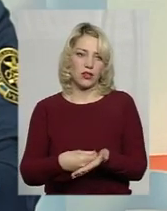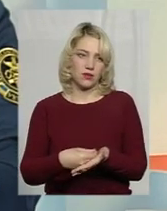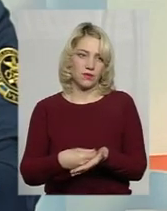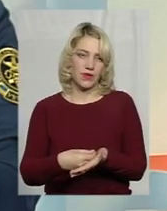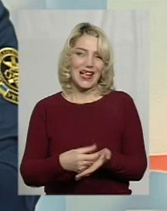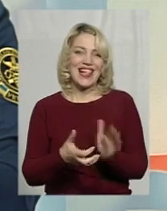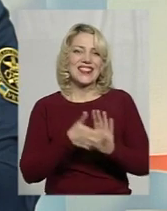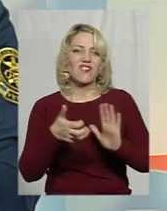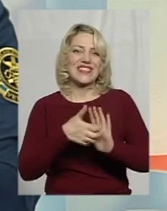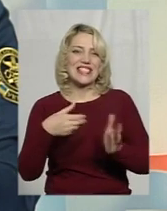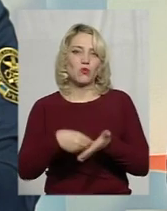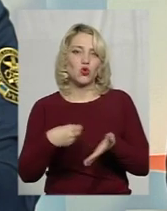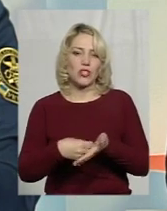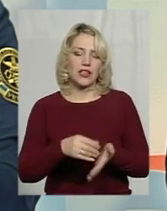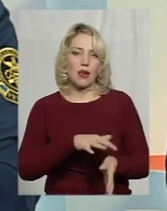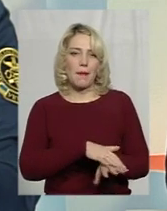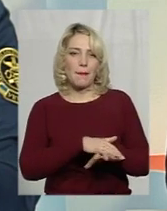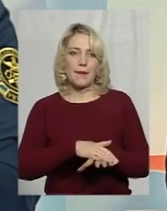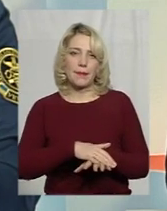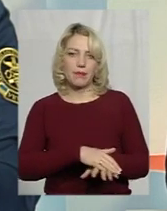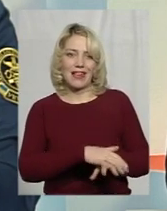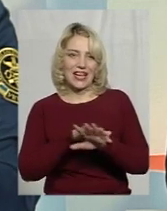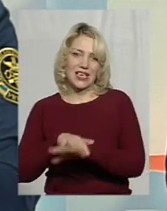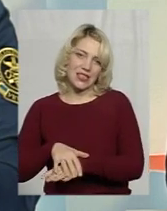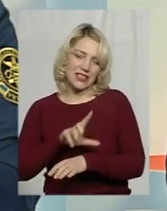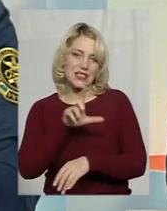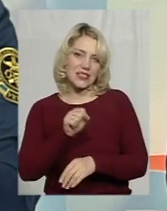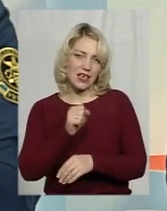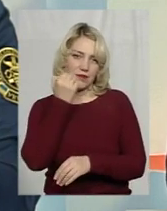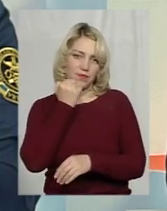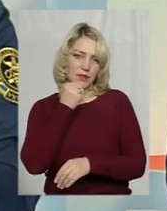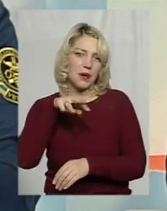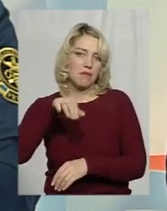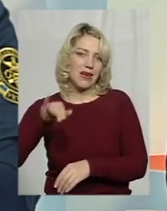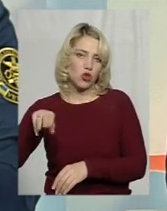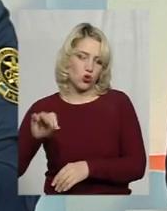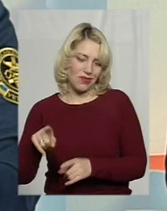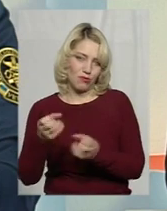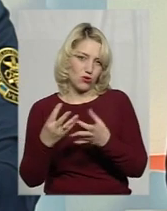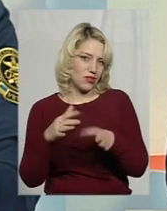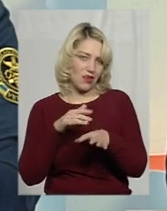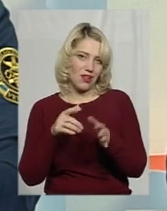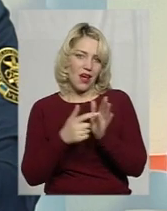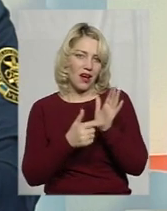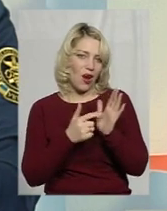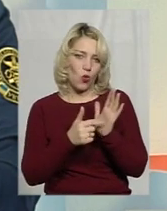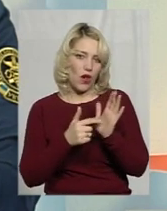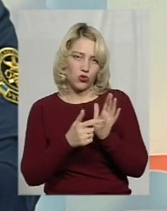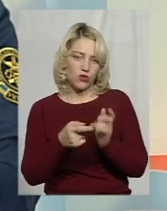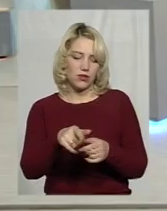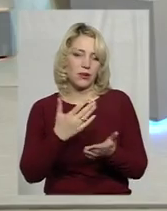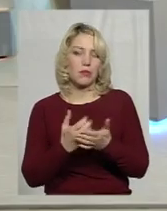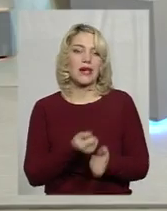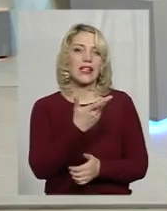Дефіцит бюджету просто перекрити за рахунок розмитнення цих транспортних засобів. Є там простий калькулятор, кількість автомобілів,